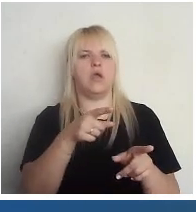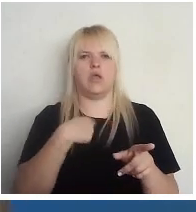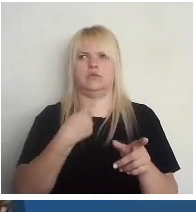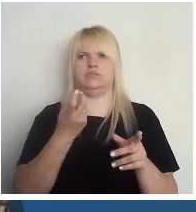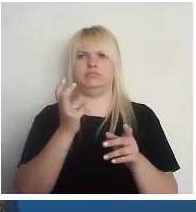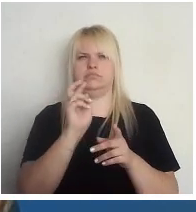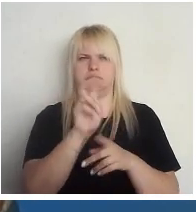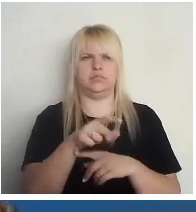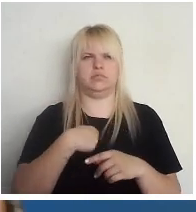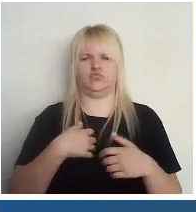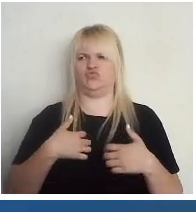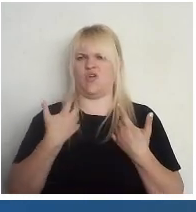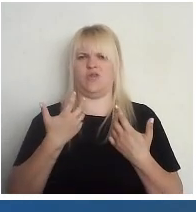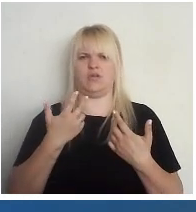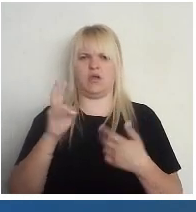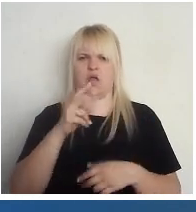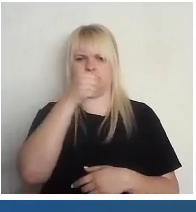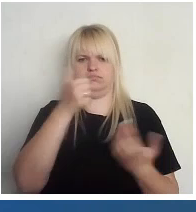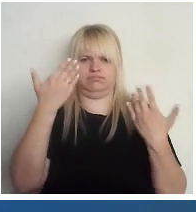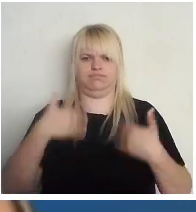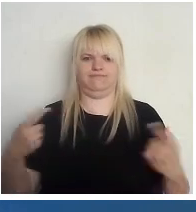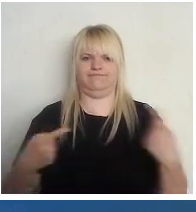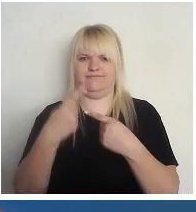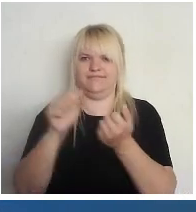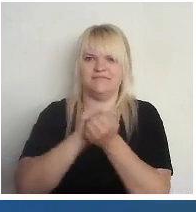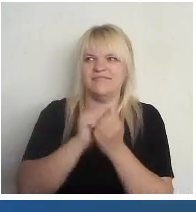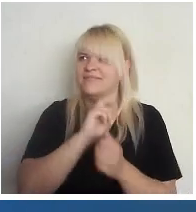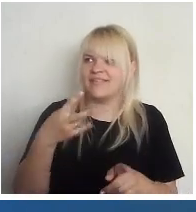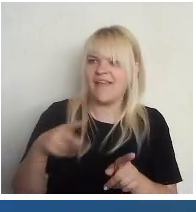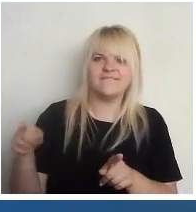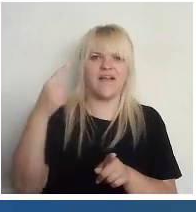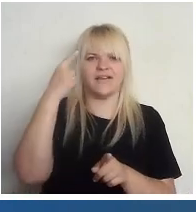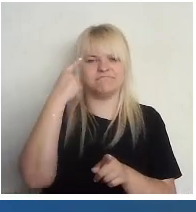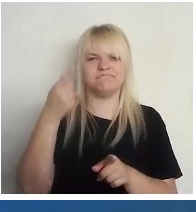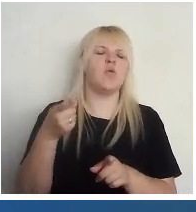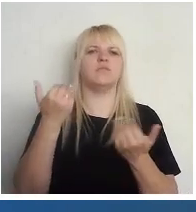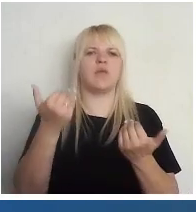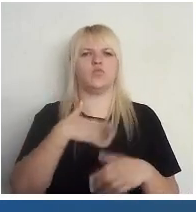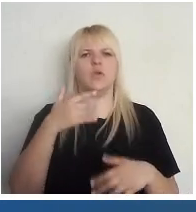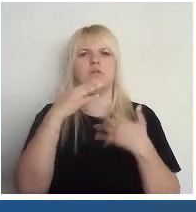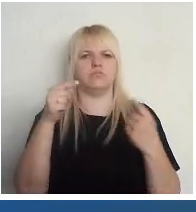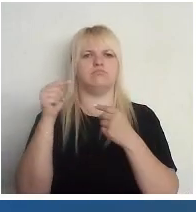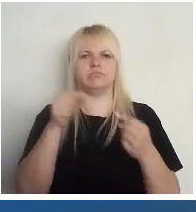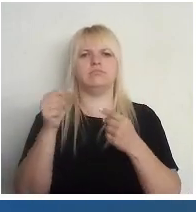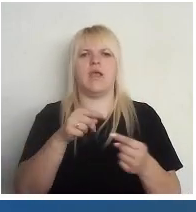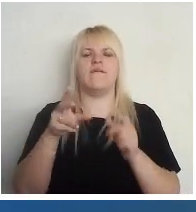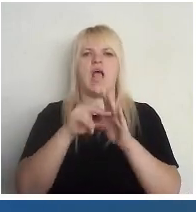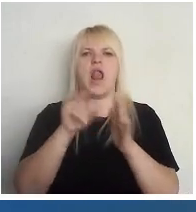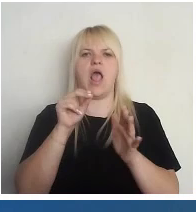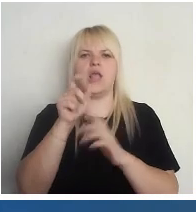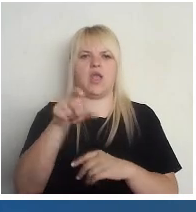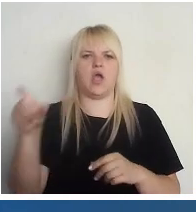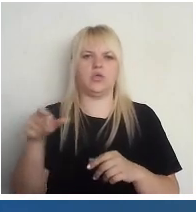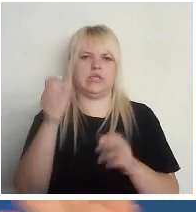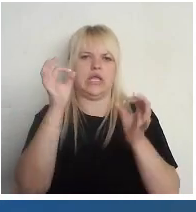neprasa pārvaļa, kad es esmu mēs, un tagad to ievies šok, un ir lielas pretenzijas pret to, kā uz to skatās, kā vēlēšu vēlētāju tiesību